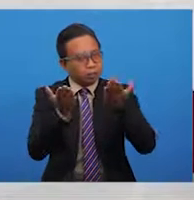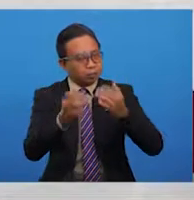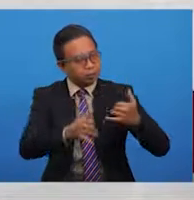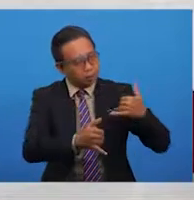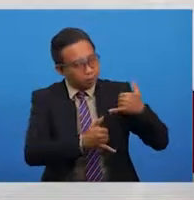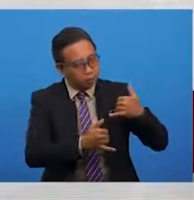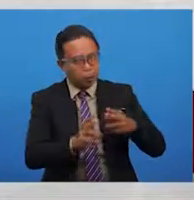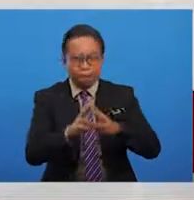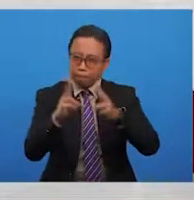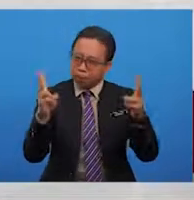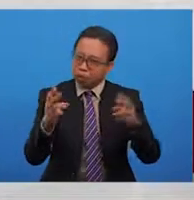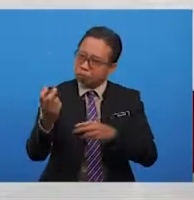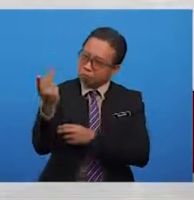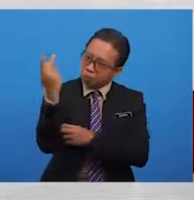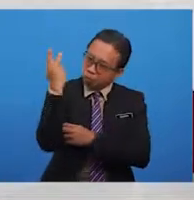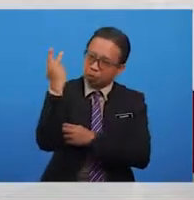paling gagal.